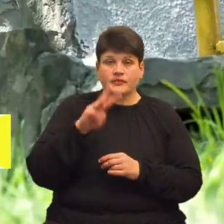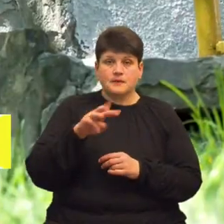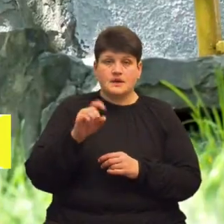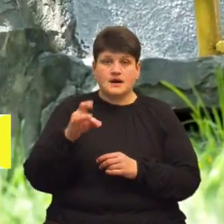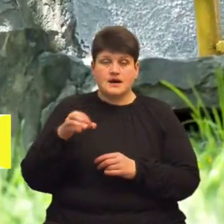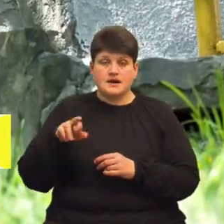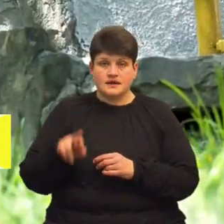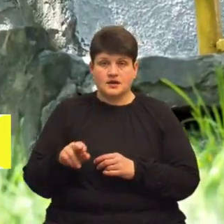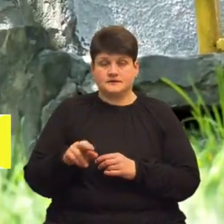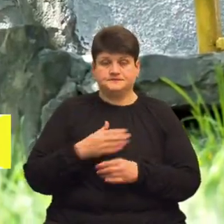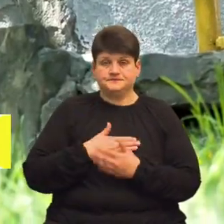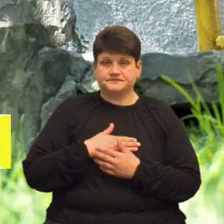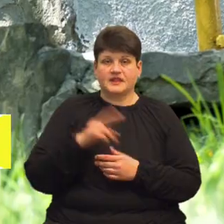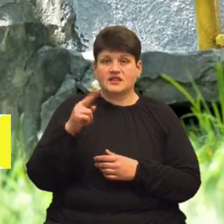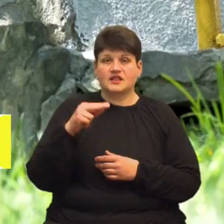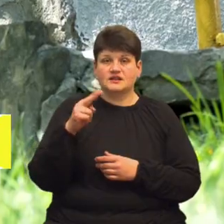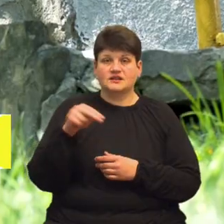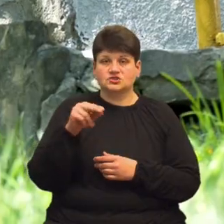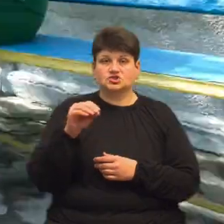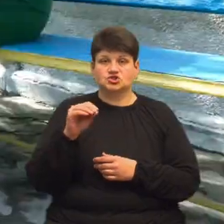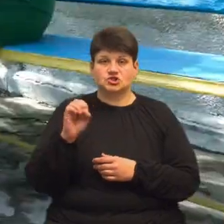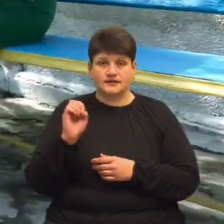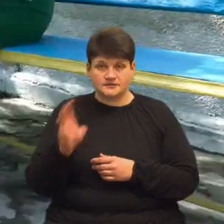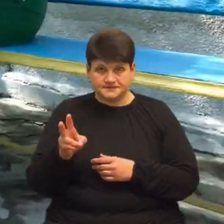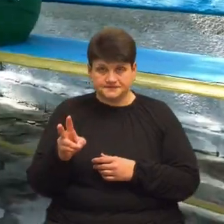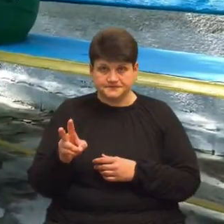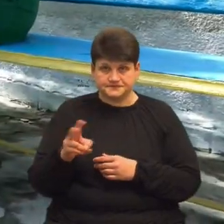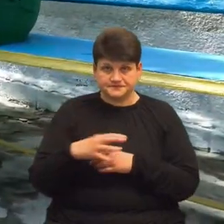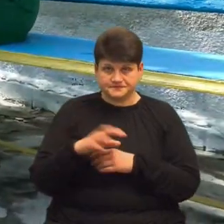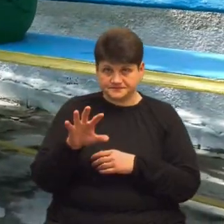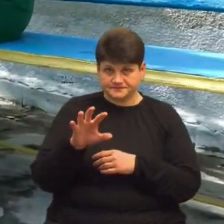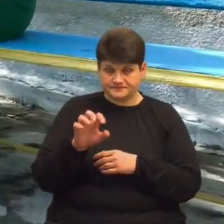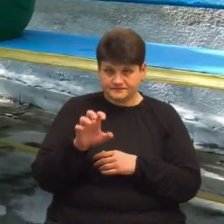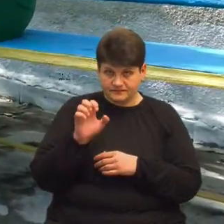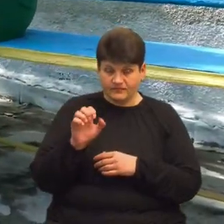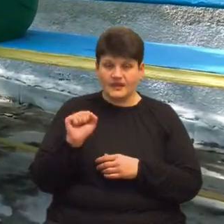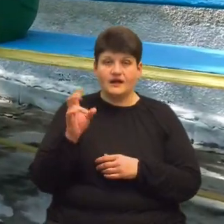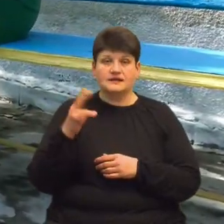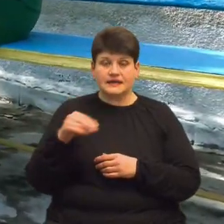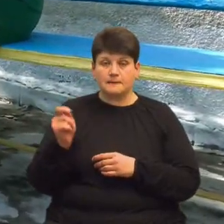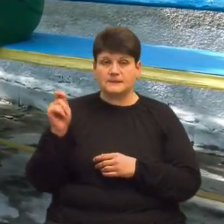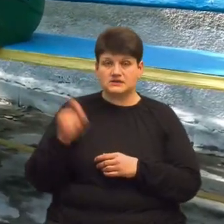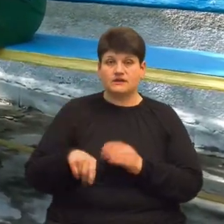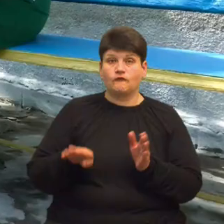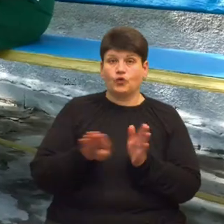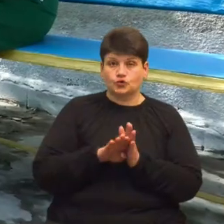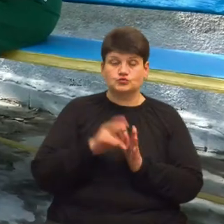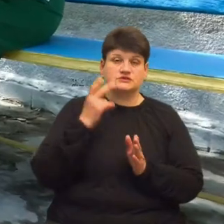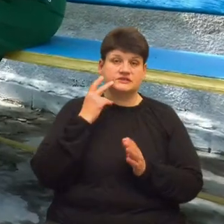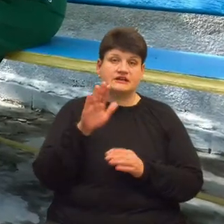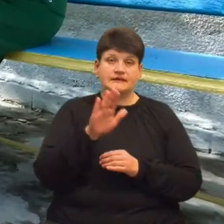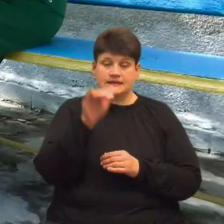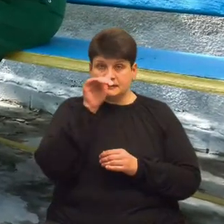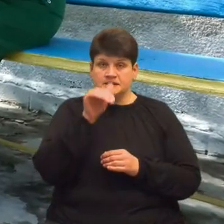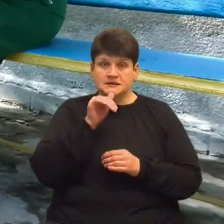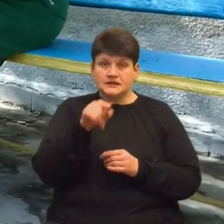Джекуня, Джекочка, ну що ти, маленький хлопчик, ходи? Андрій приїжджав на отпуск вересню місяцю, то так він його